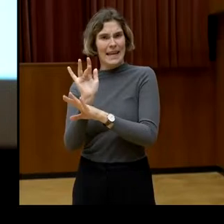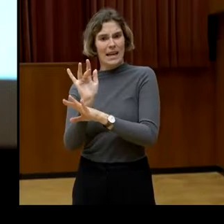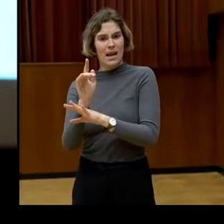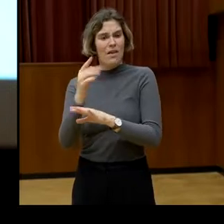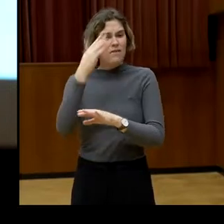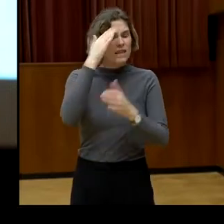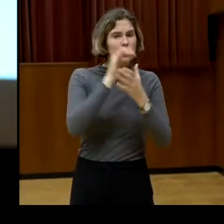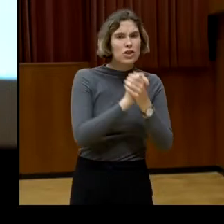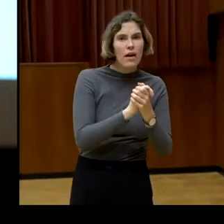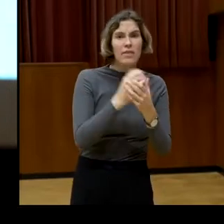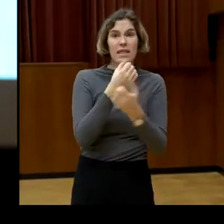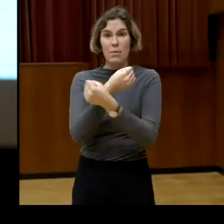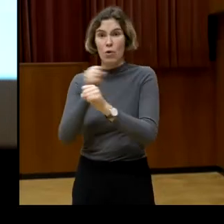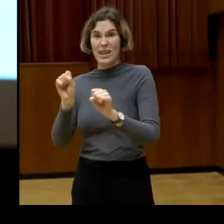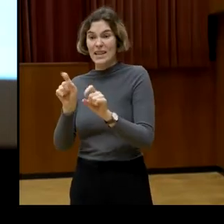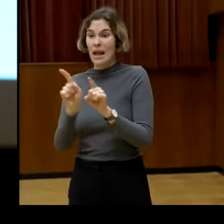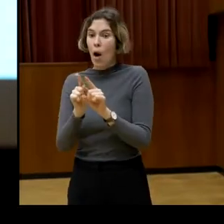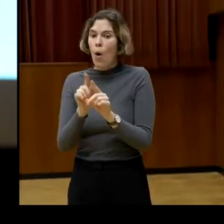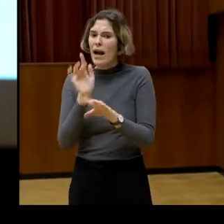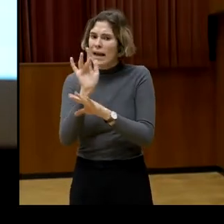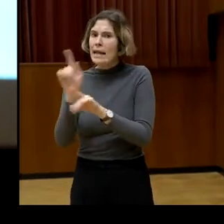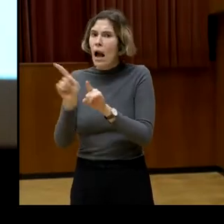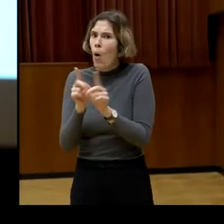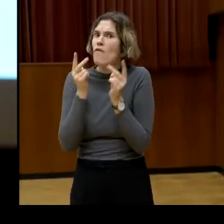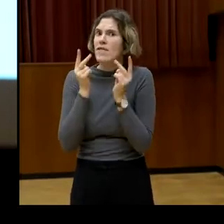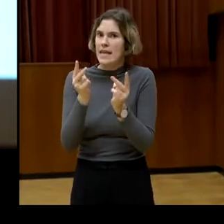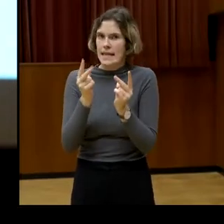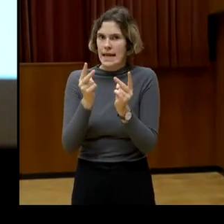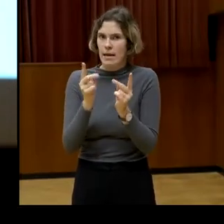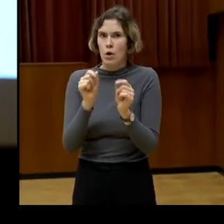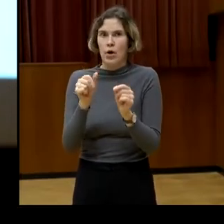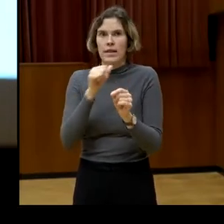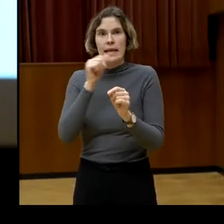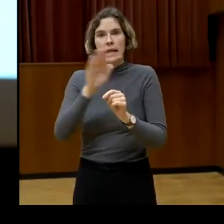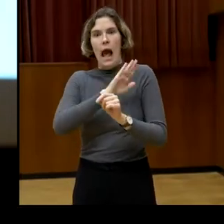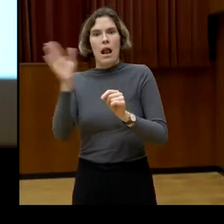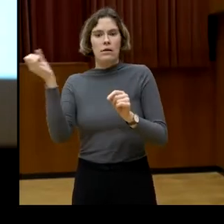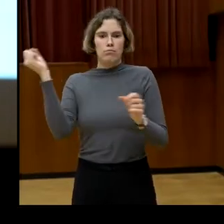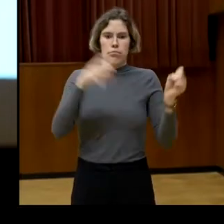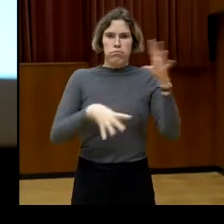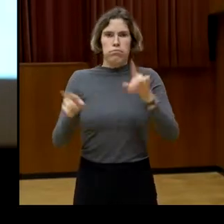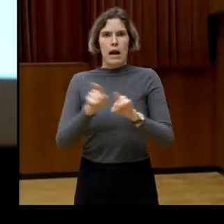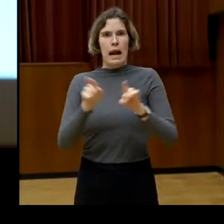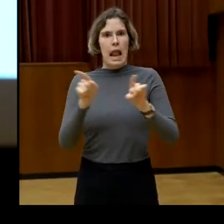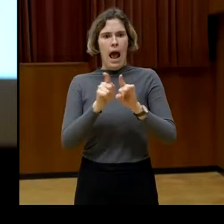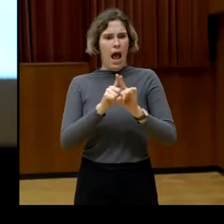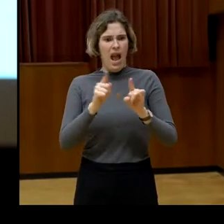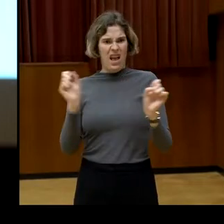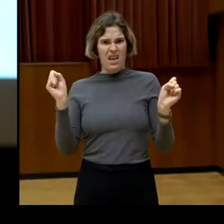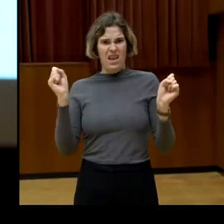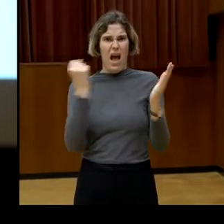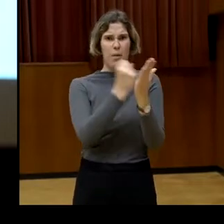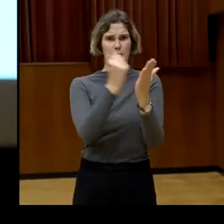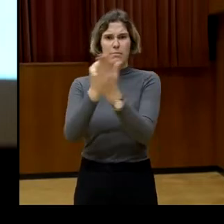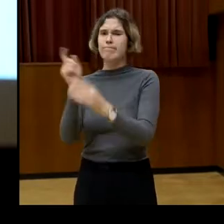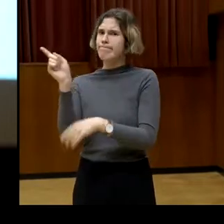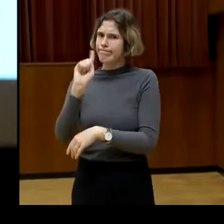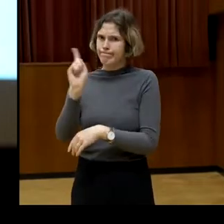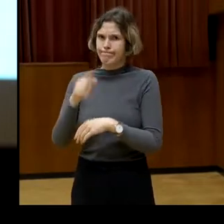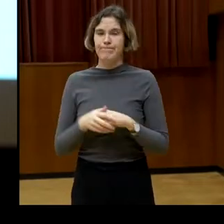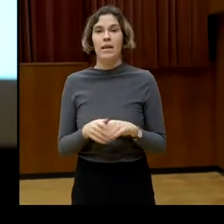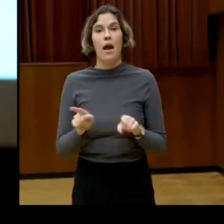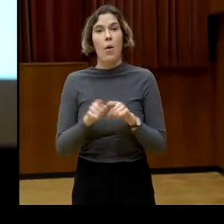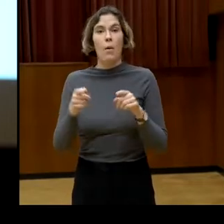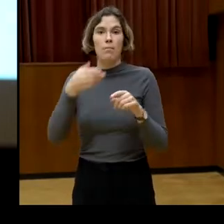wichtig ist. Und es wichtig ist, dieses nicht in einen Topf zu werfen. Wir sehen zum Beispiel vergleichsweise hohe Vertrauenswerte in